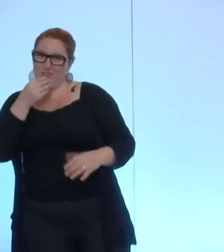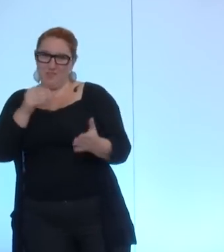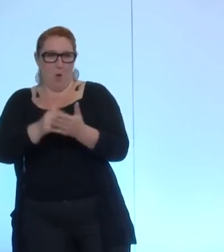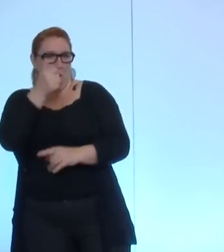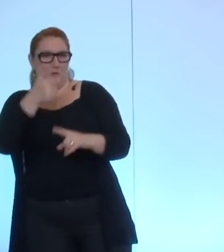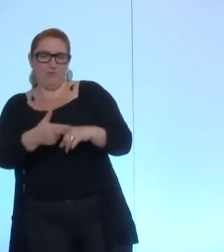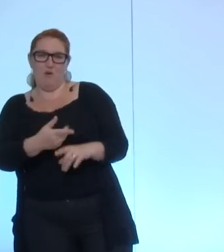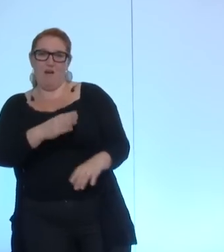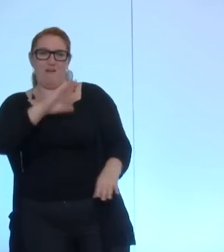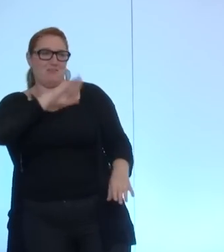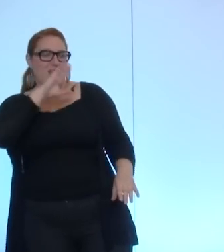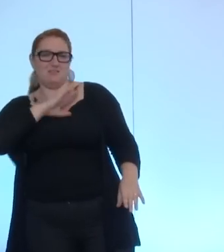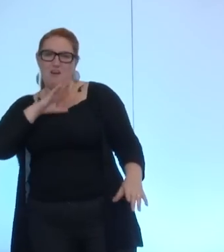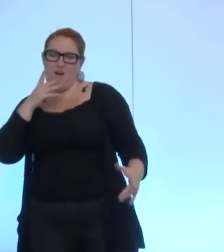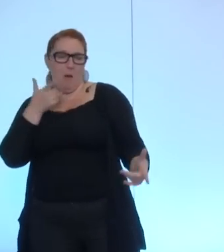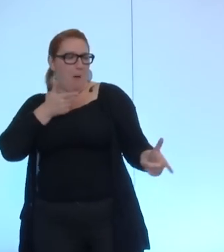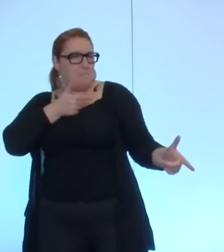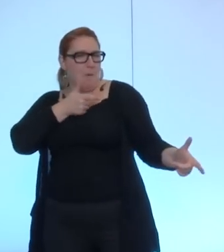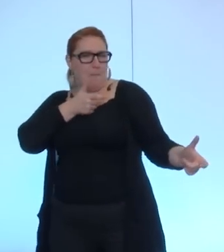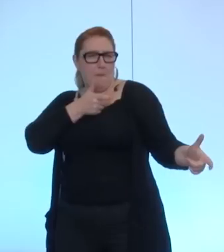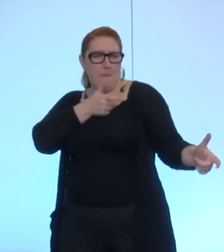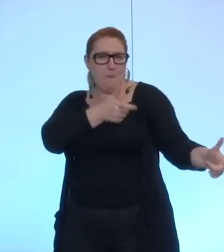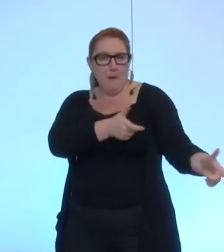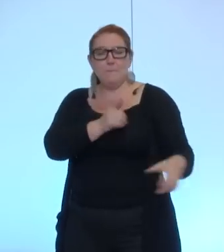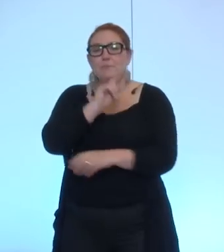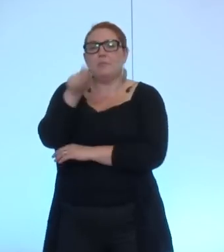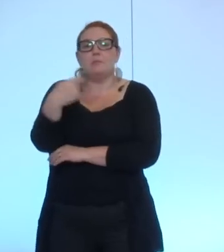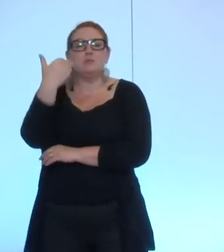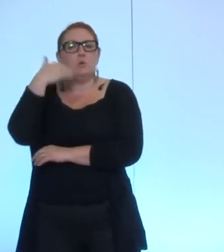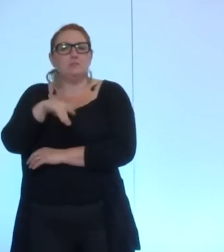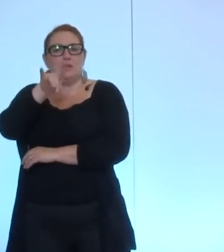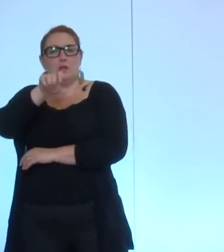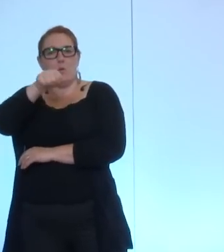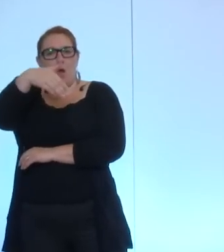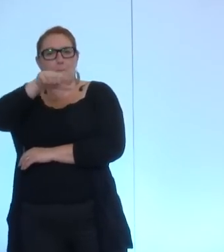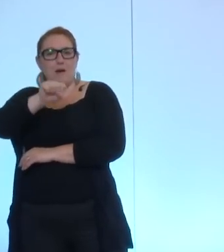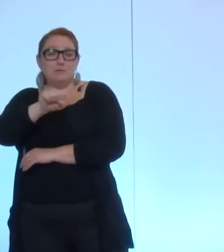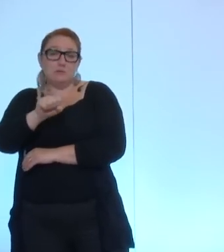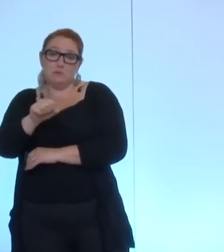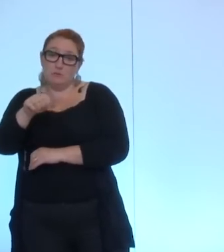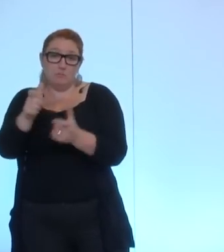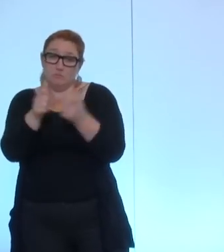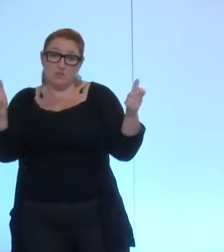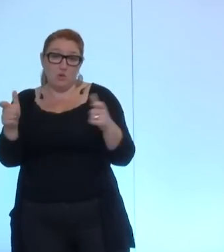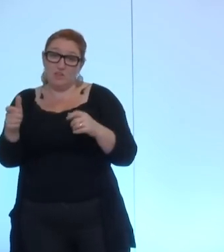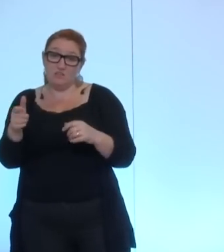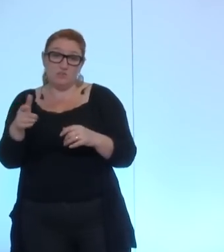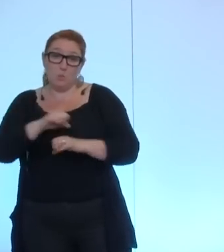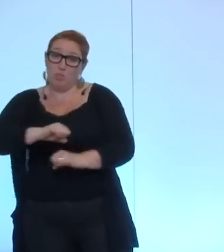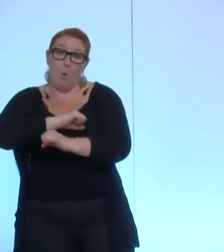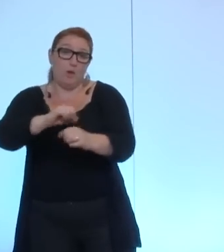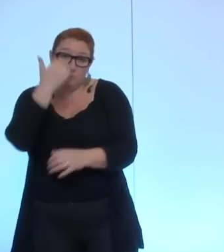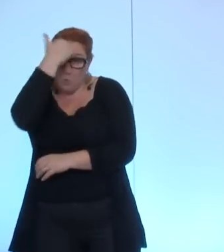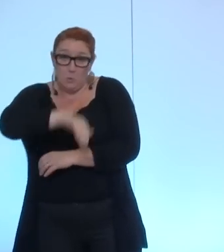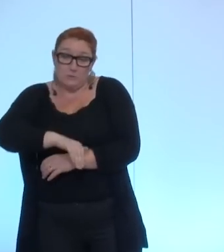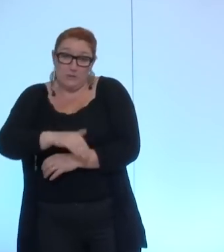taper sur la bande de Gaza on sait bien sûr que la ramasse est une organisation terroriste tout le monde le sait on sait qu'il existe